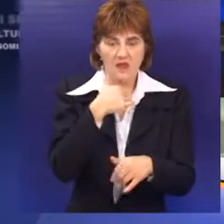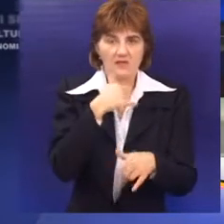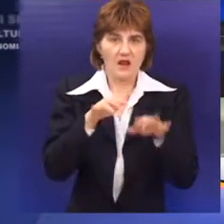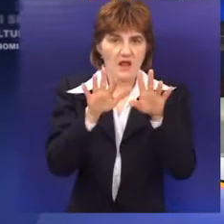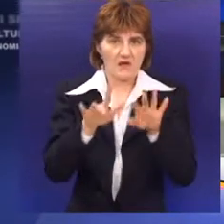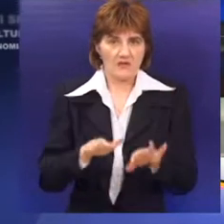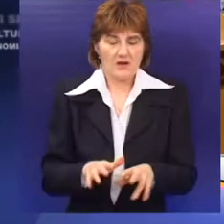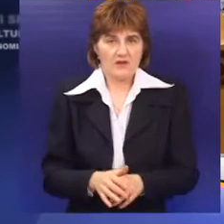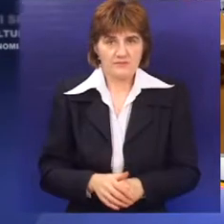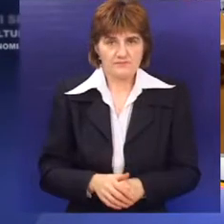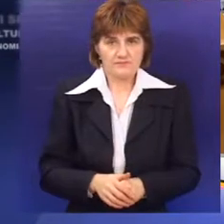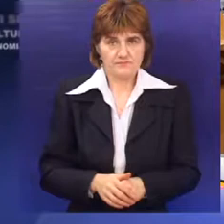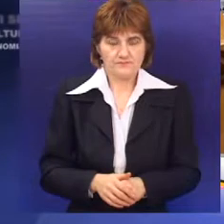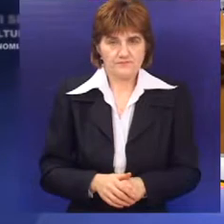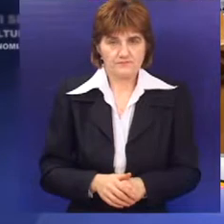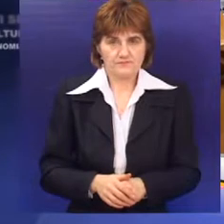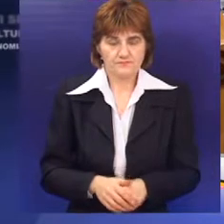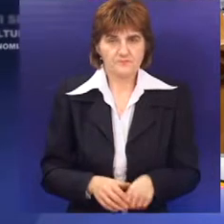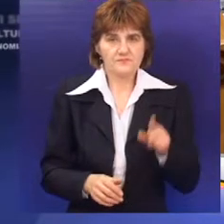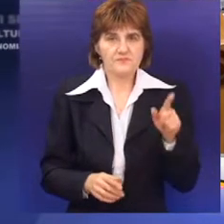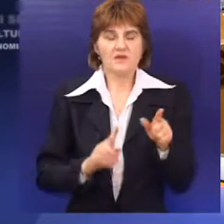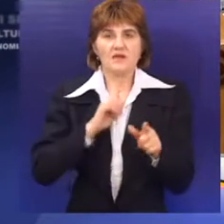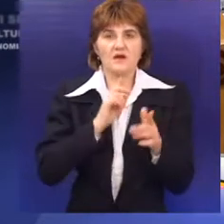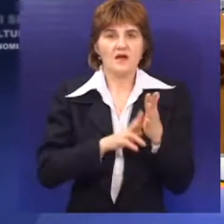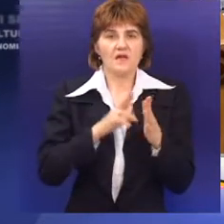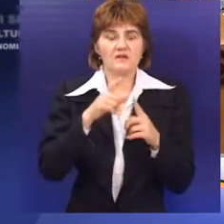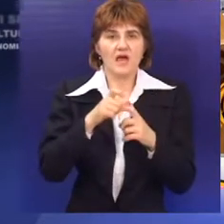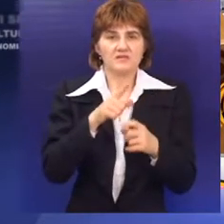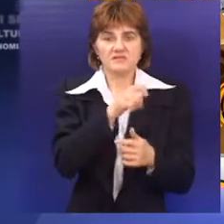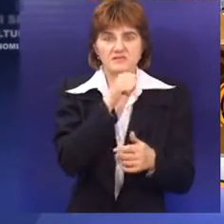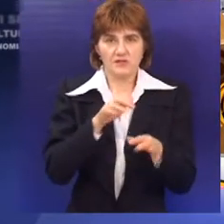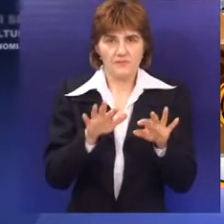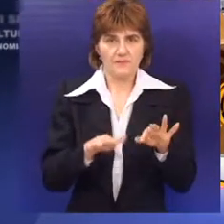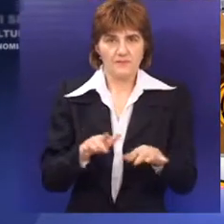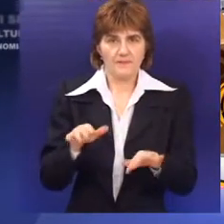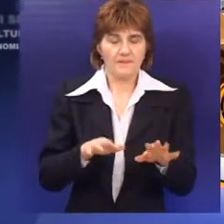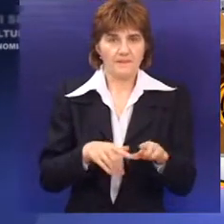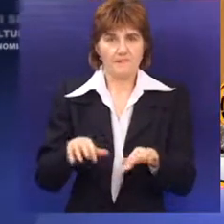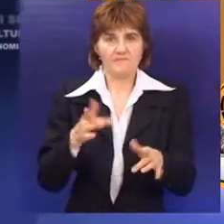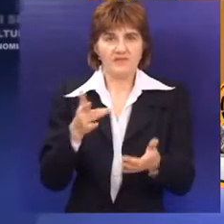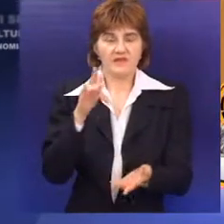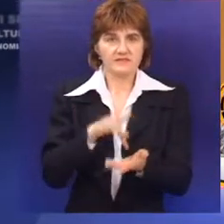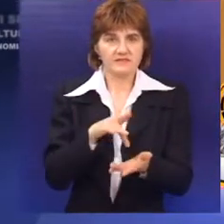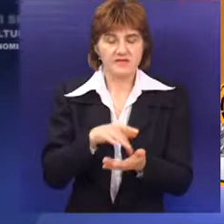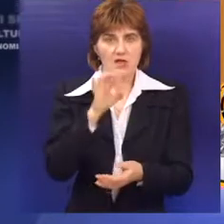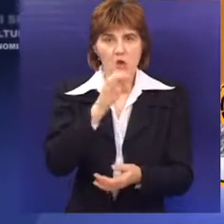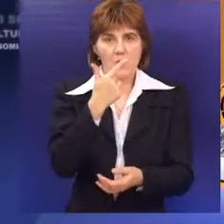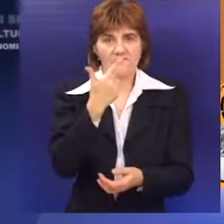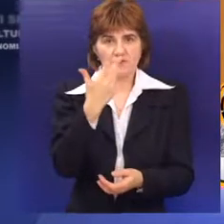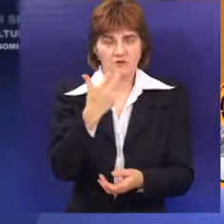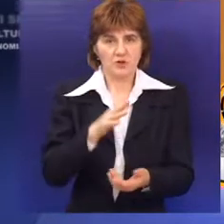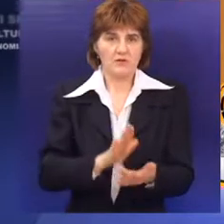interneta. Ines Marčetić je jedna od šest operatera i operaterki kontakt centra 024.